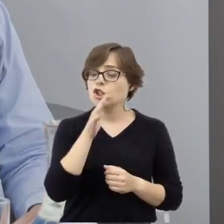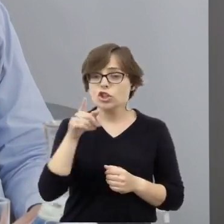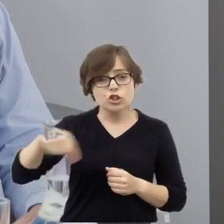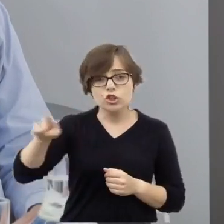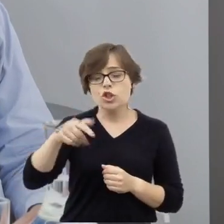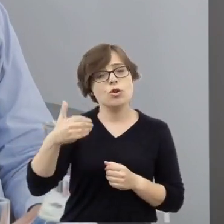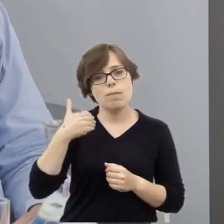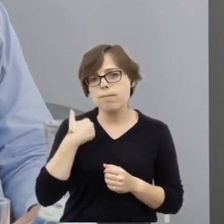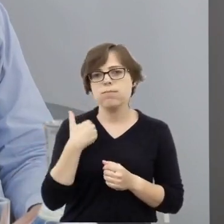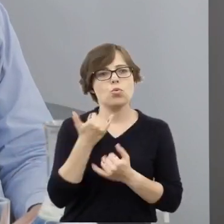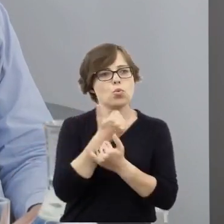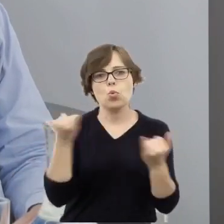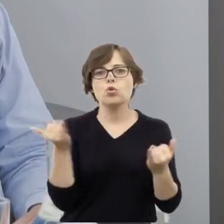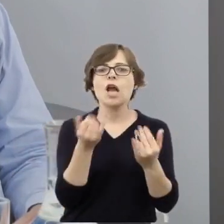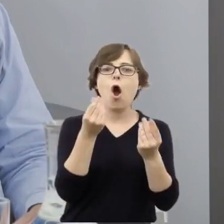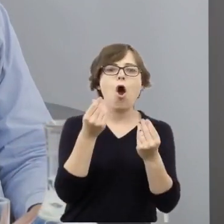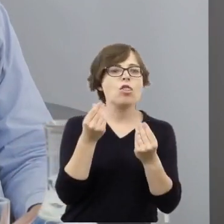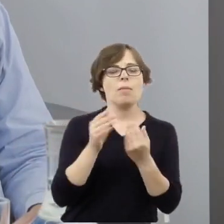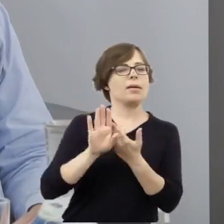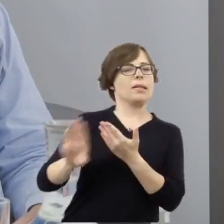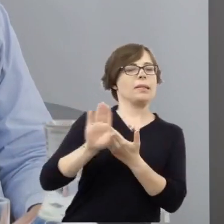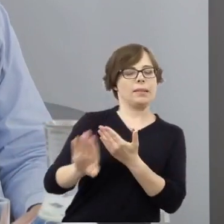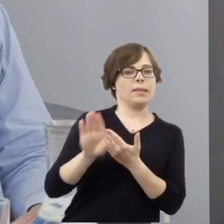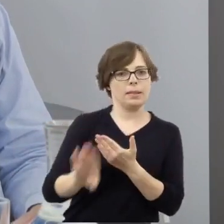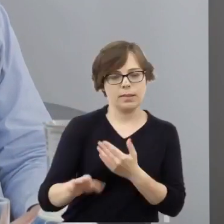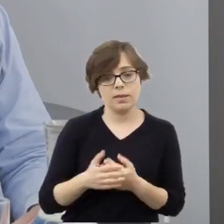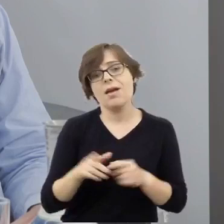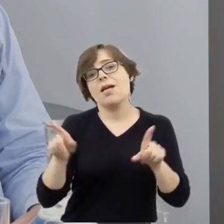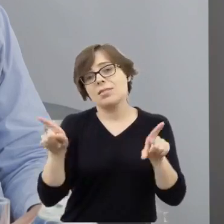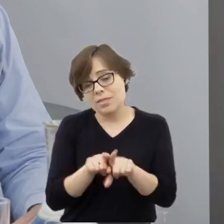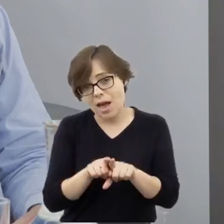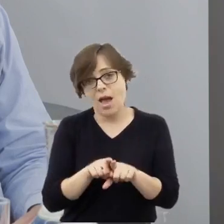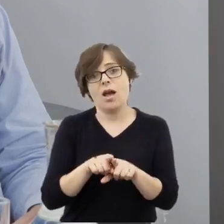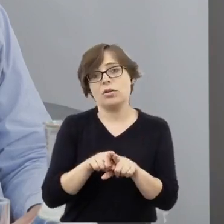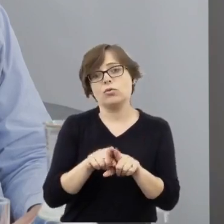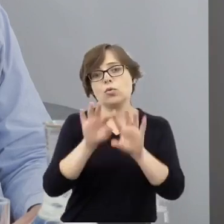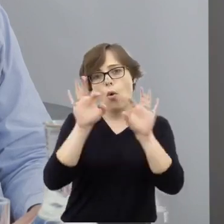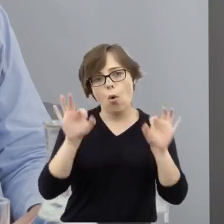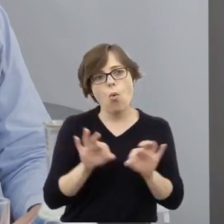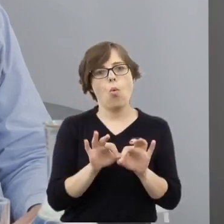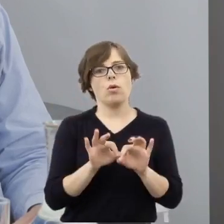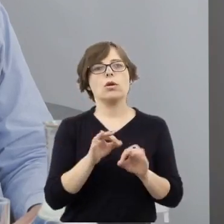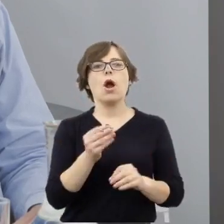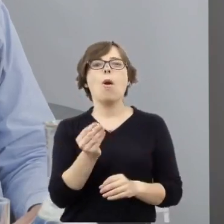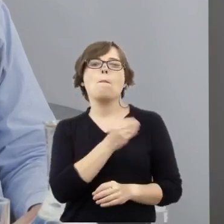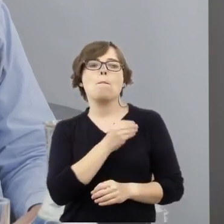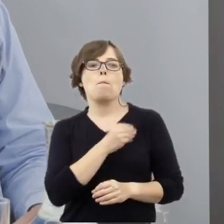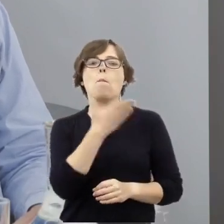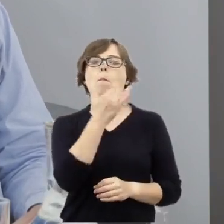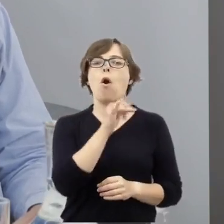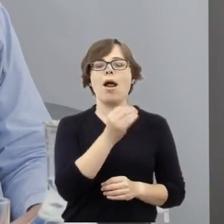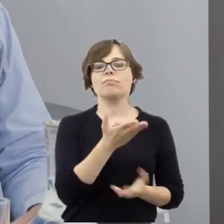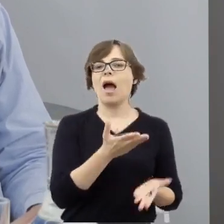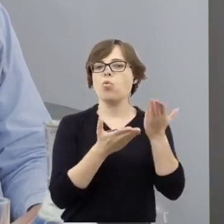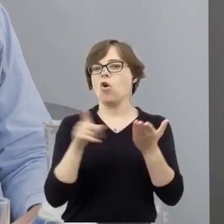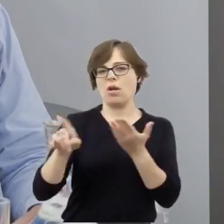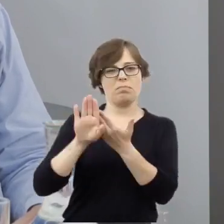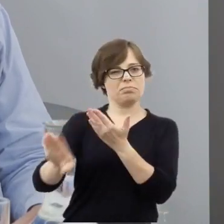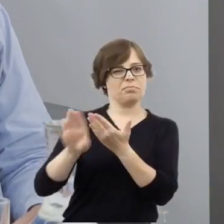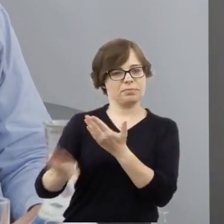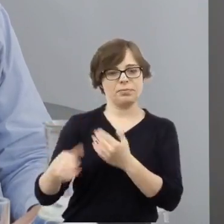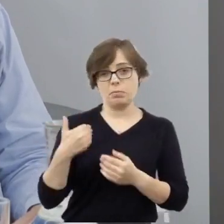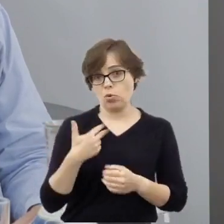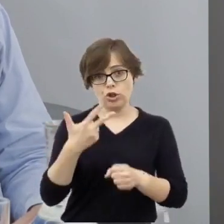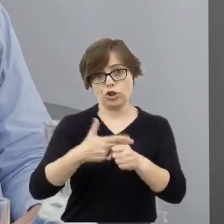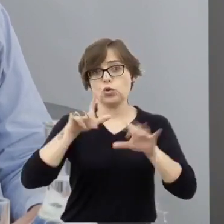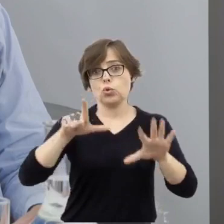formom bojkotu ekonomicznego. Oczywiście byli też odrzuceni przez autorytety moralne. W 1937 roku